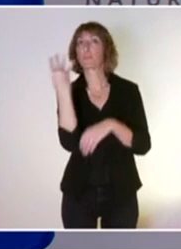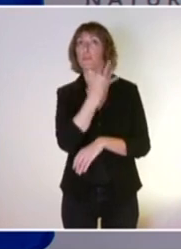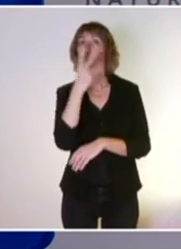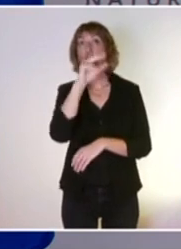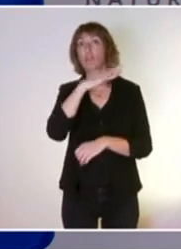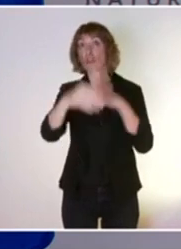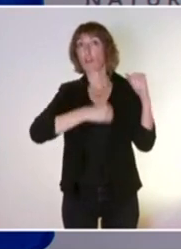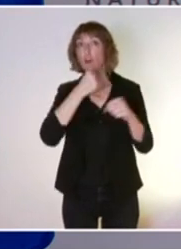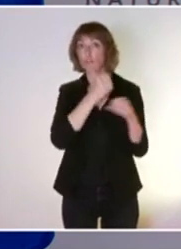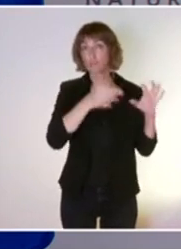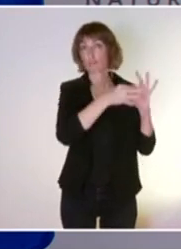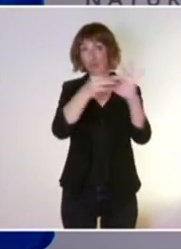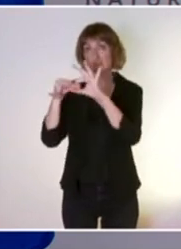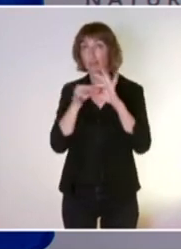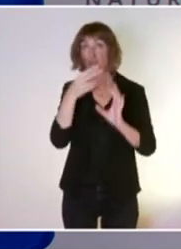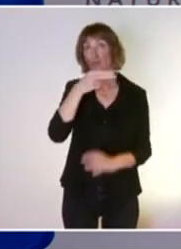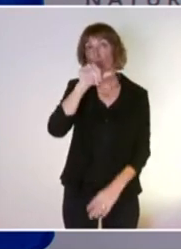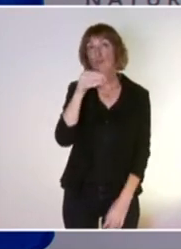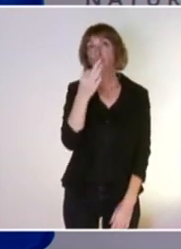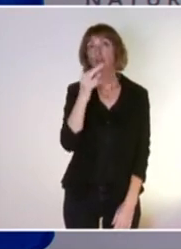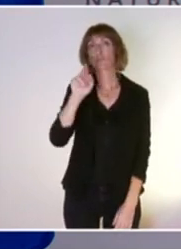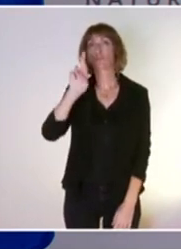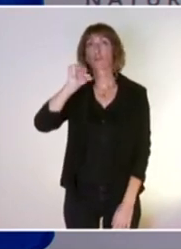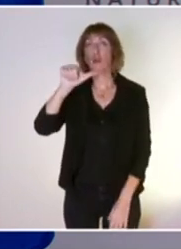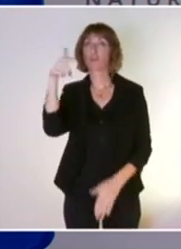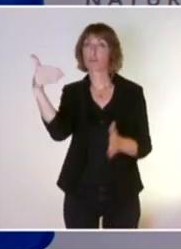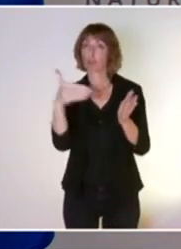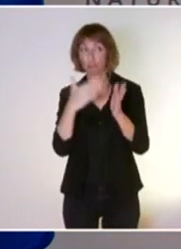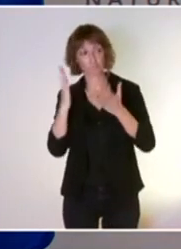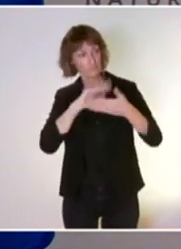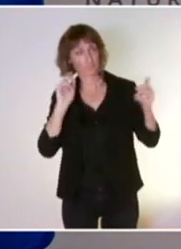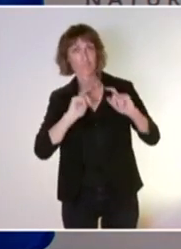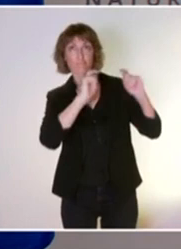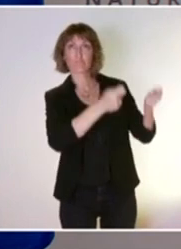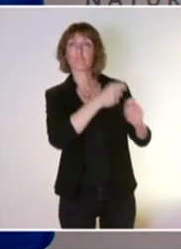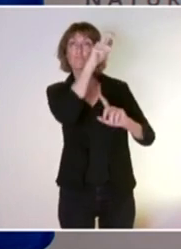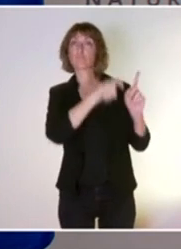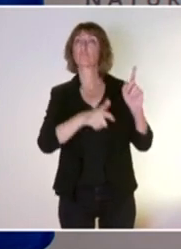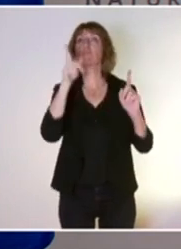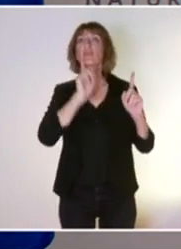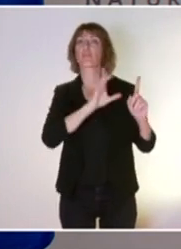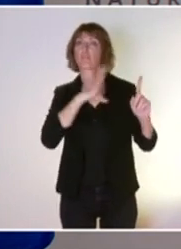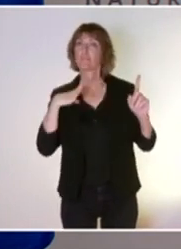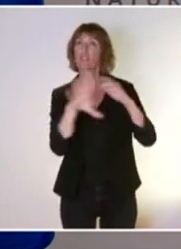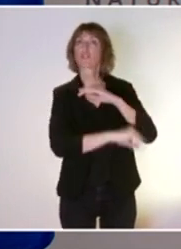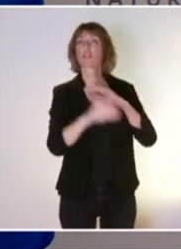2000. Je vais laisser la parole à Madame Bérangère Abba, secrétaire d'Etat chargée de la biodiversité.